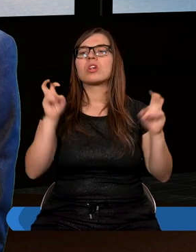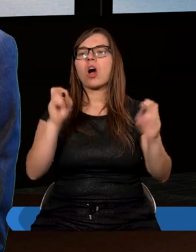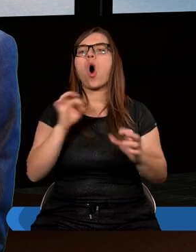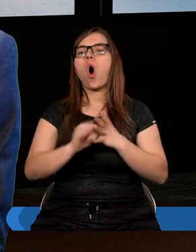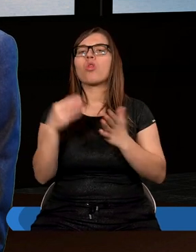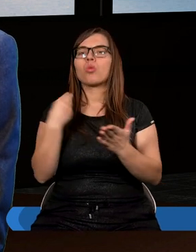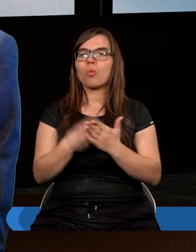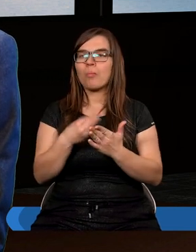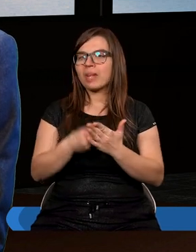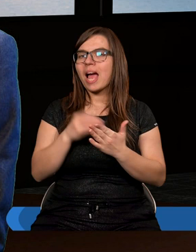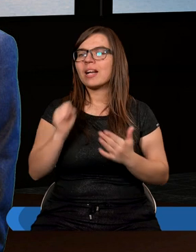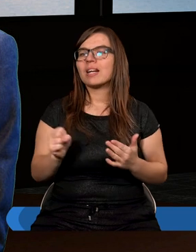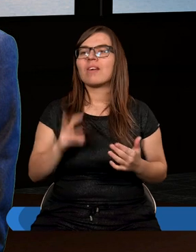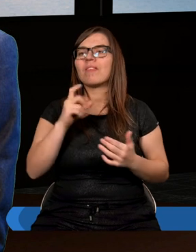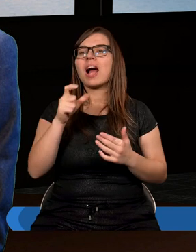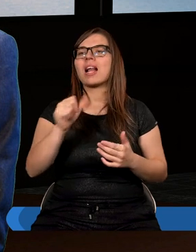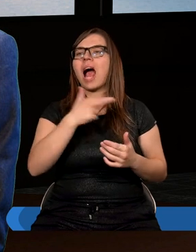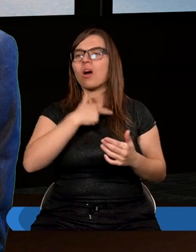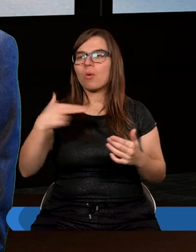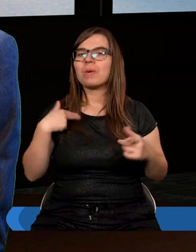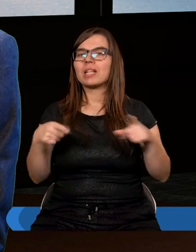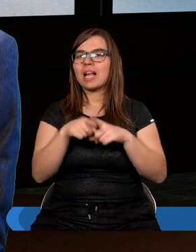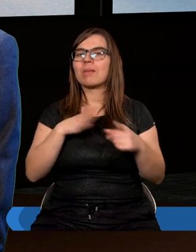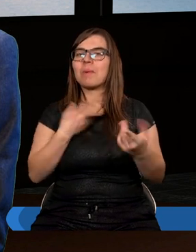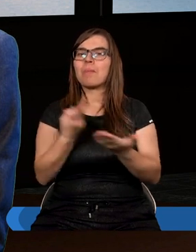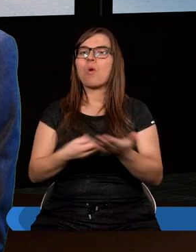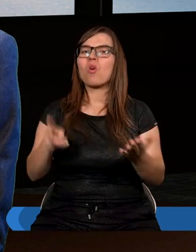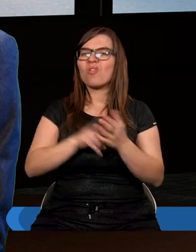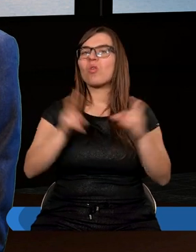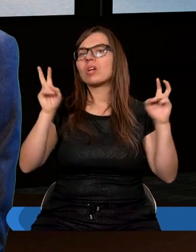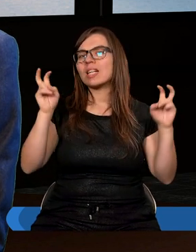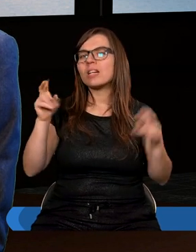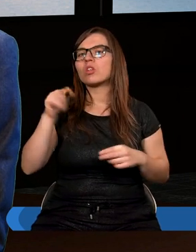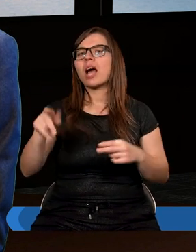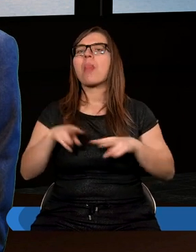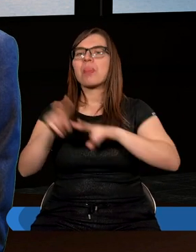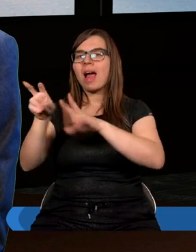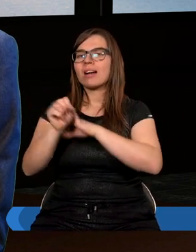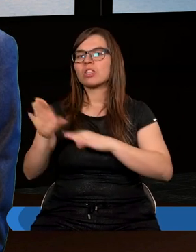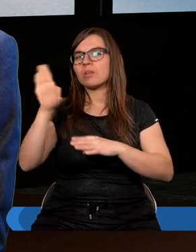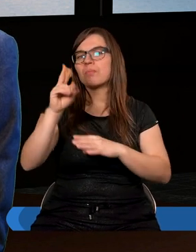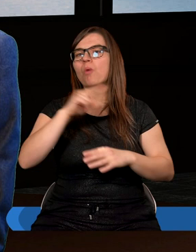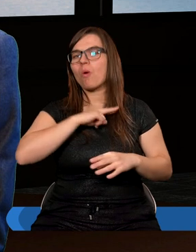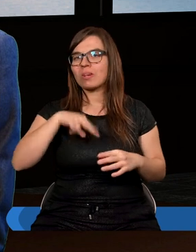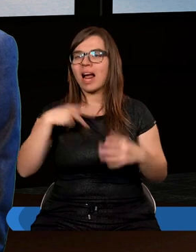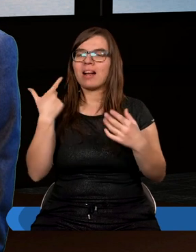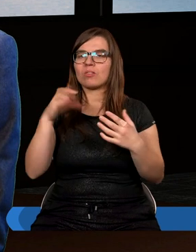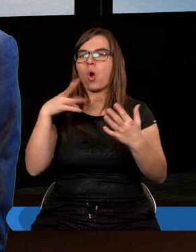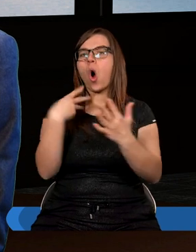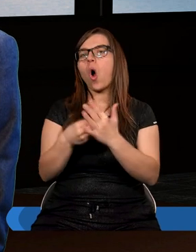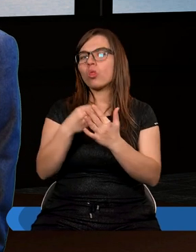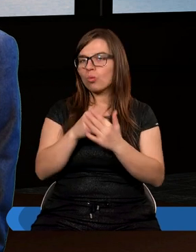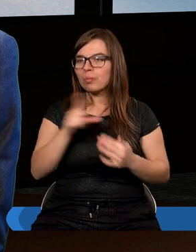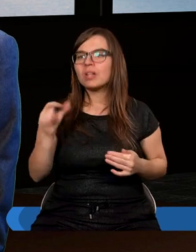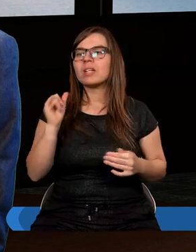odkupienia. Więc my niejako także mamy podwójny tytuł tego, że należymy do Pana Boga, bo On nas po pierwsze stworzył, po